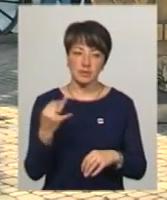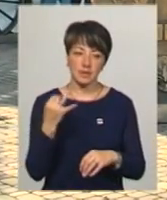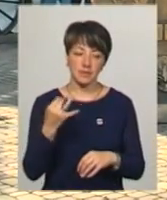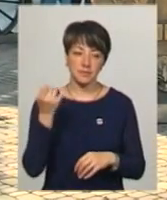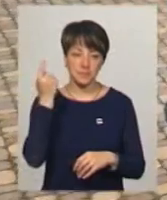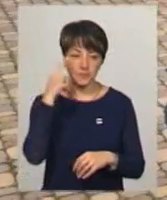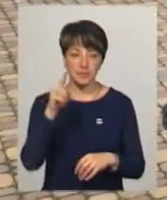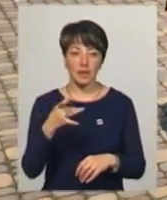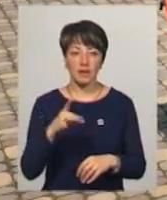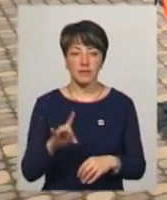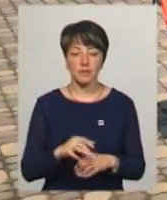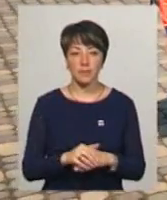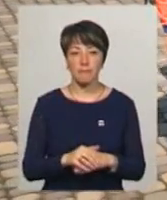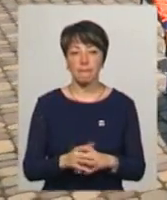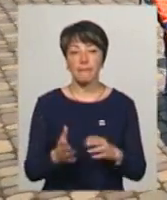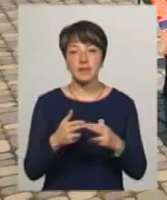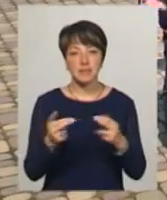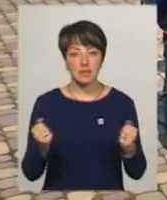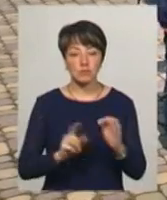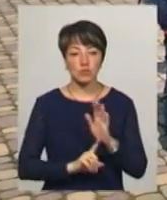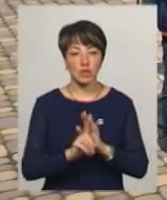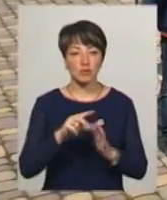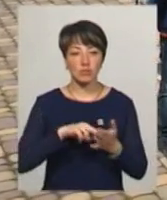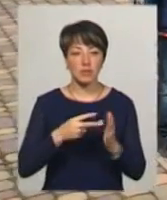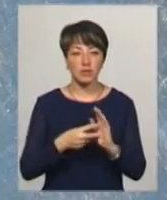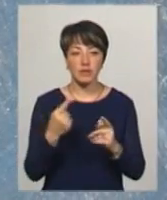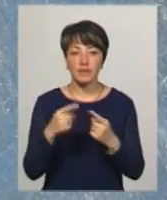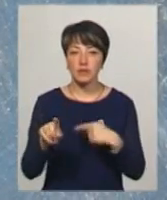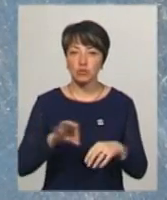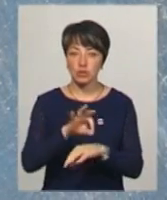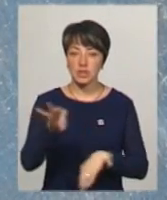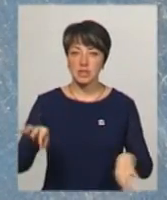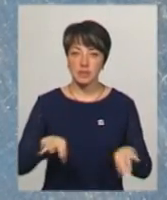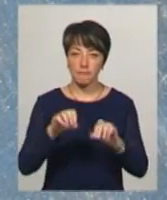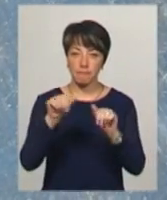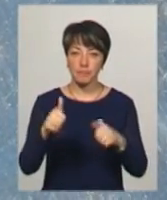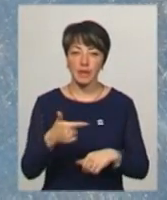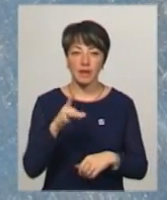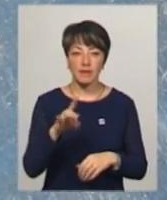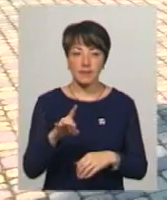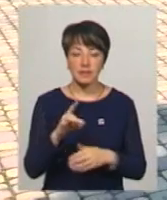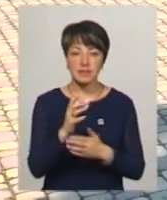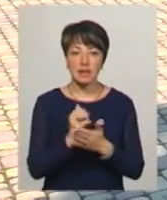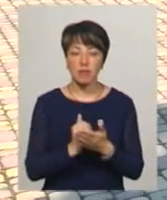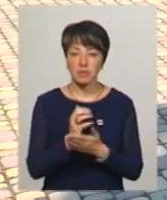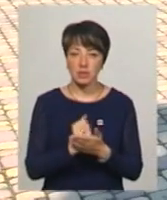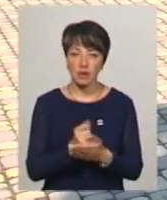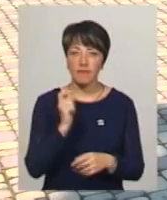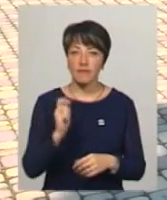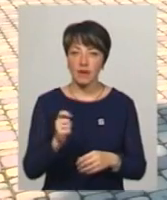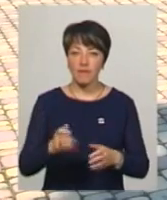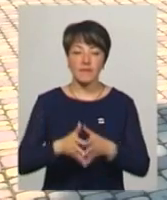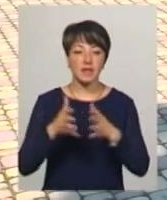що буде гривня. Андрій Кучер зізнається, спочатку планував інший дизайн у вигляді гривні скарбнички. Додає, мріє викувати